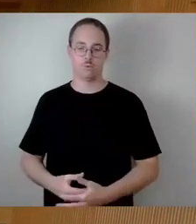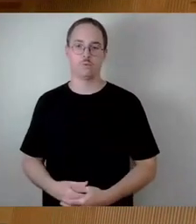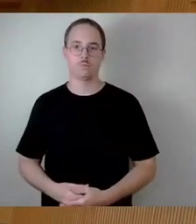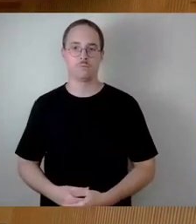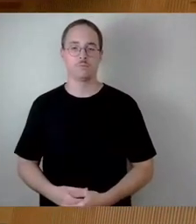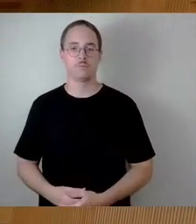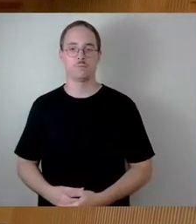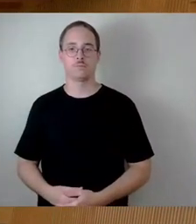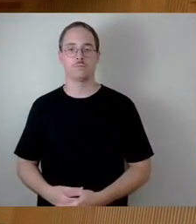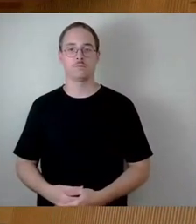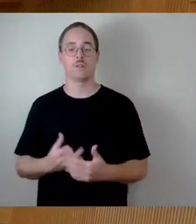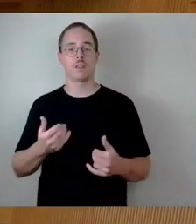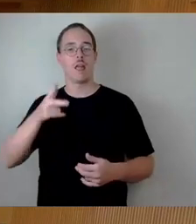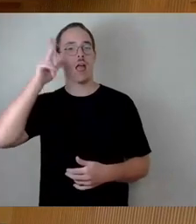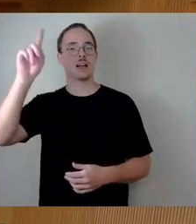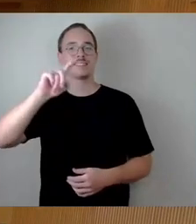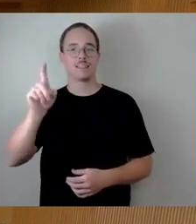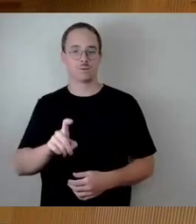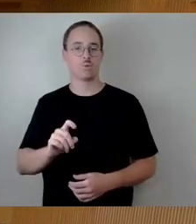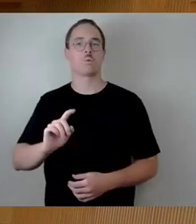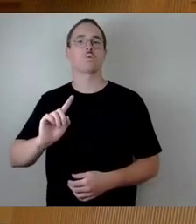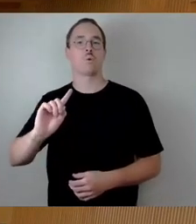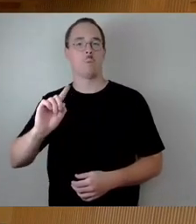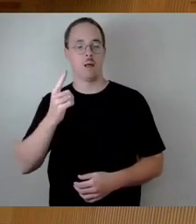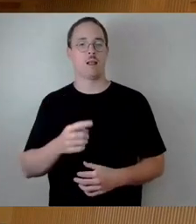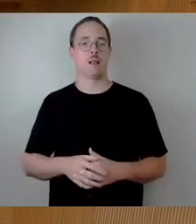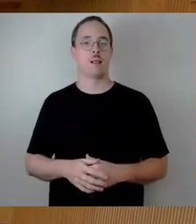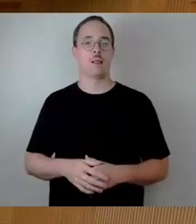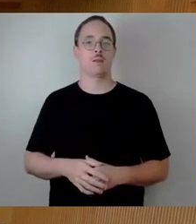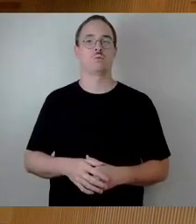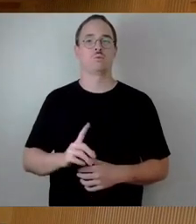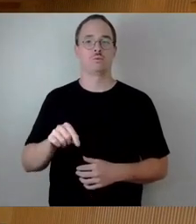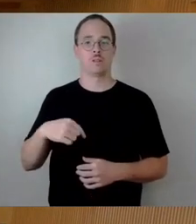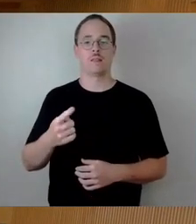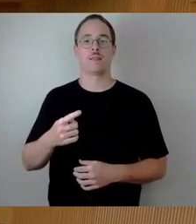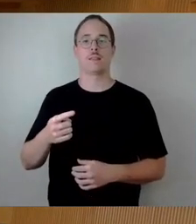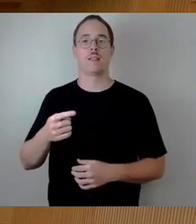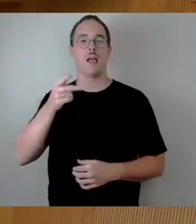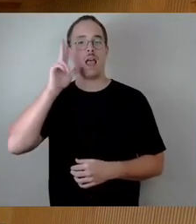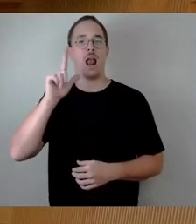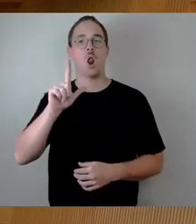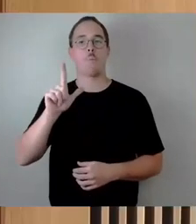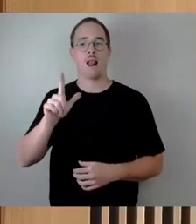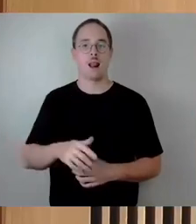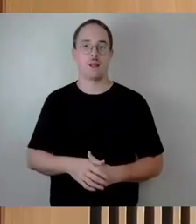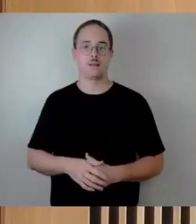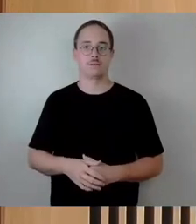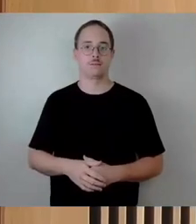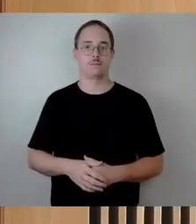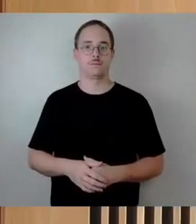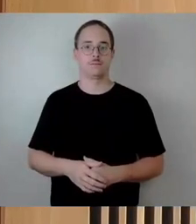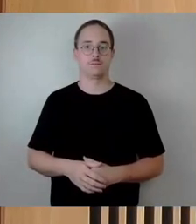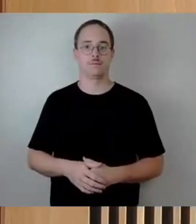Sehr geehrter Herr Obergemeister, ich muss noch mal ein paar Fragen anknüpfen, vor allem an das, was gerade Thomas Laczynski gefragt hat, nämlich was die